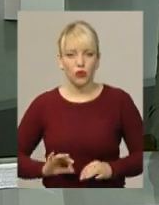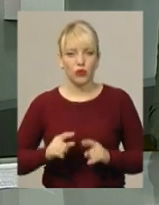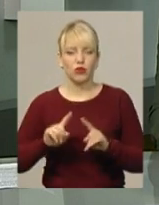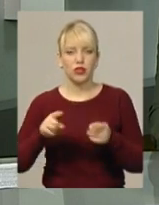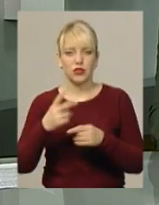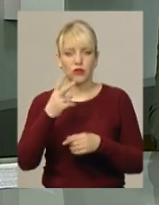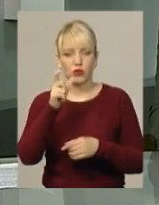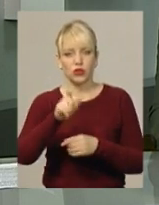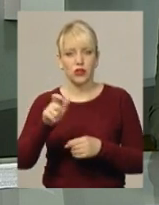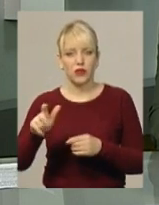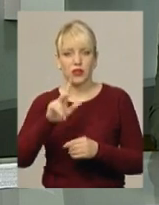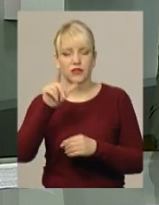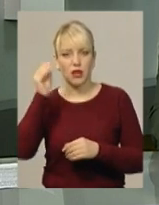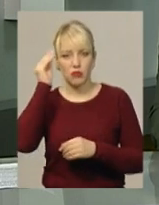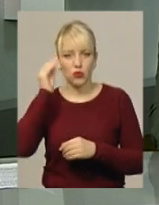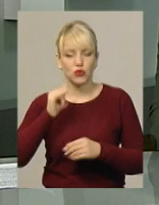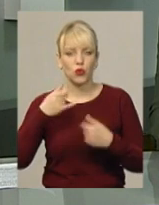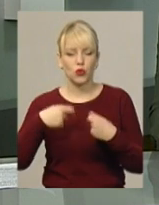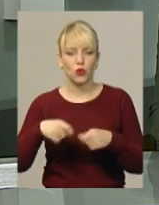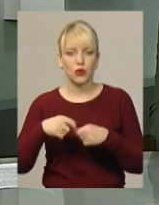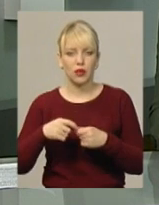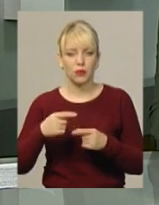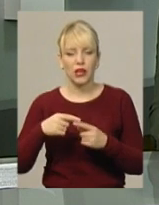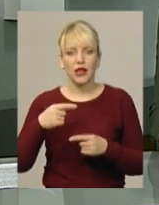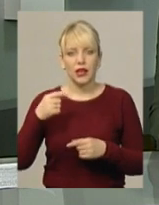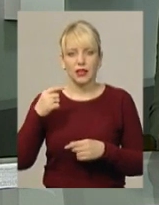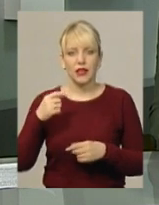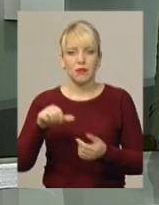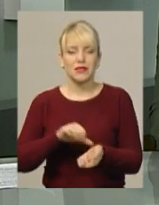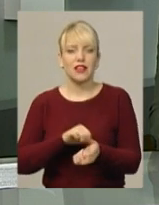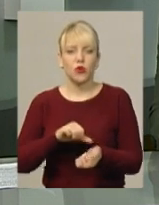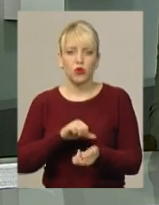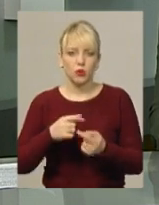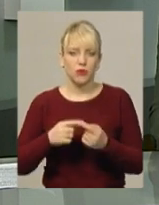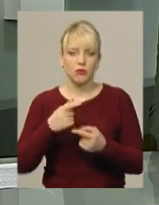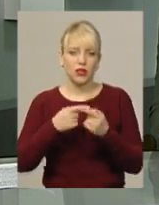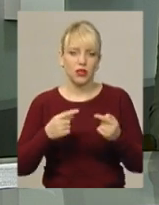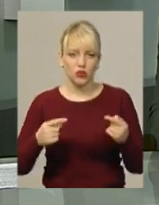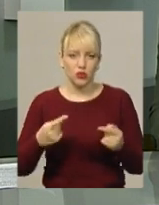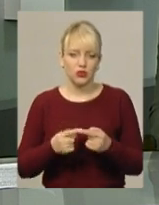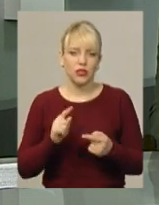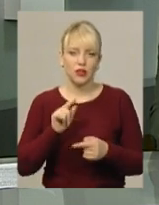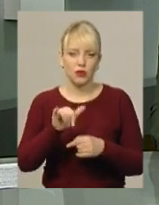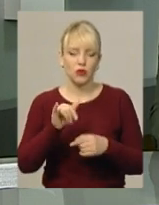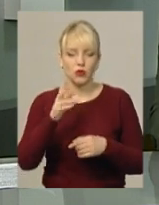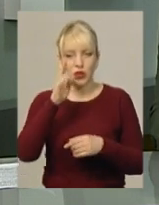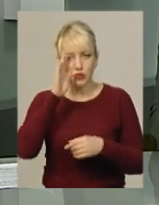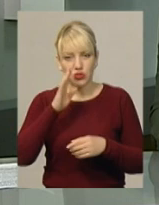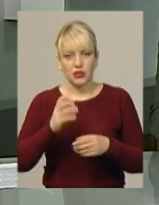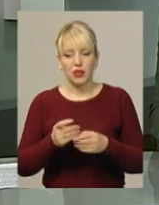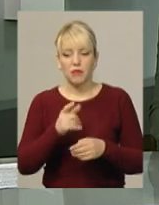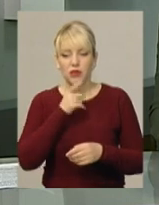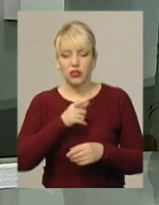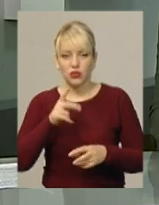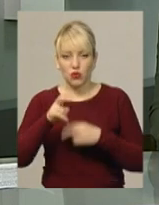затримали двох чоловіків за підозру у торгівлі психотропними речовинами. Під час обшуку в одного з них виявили 25 грамів амфетаміну.